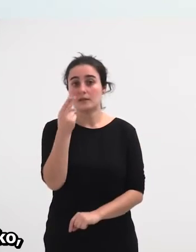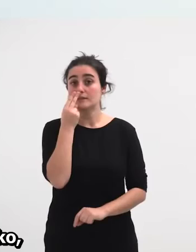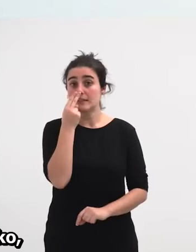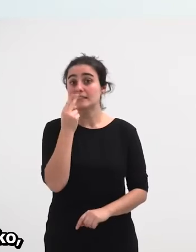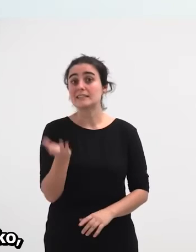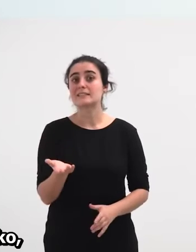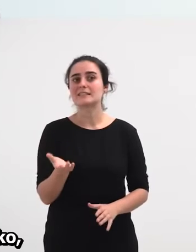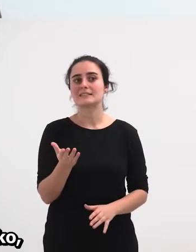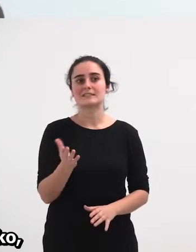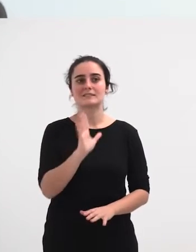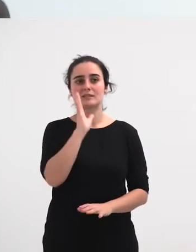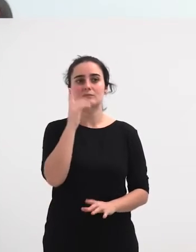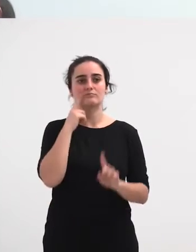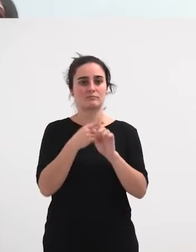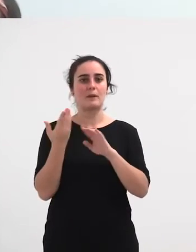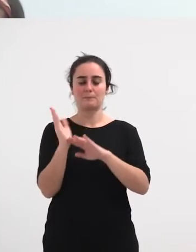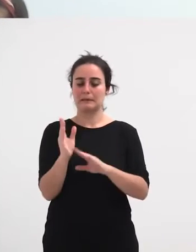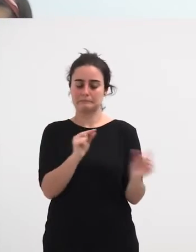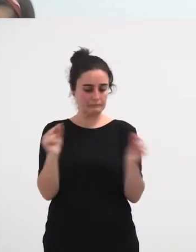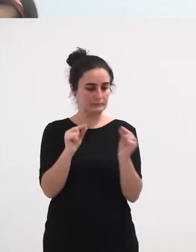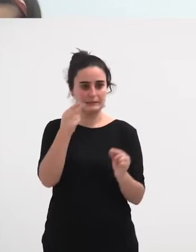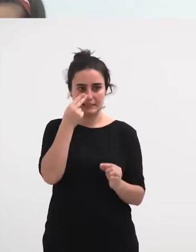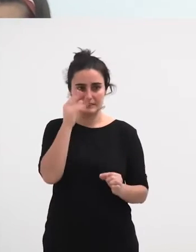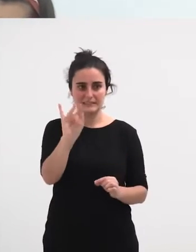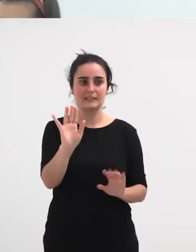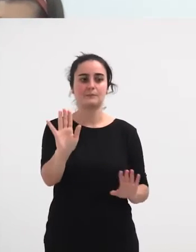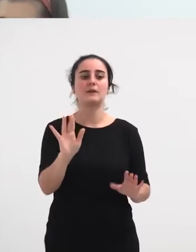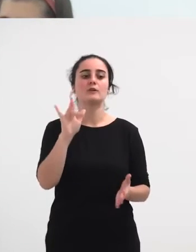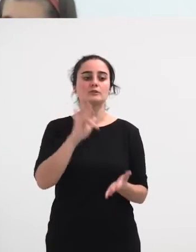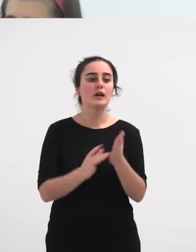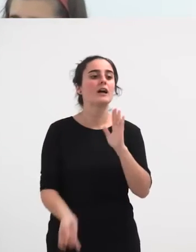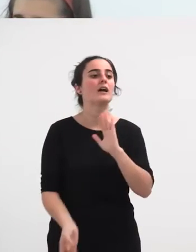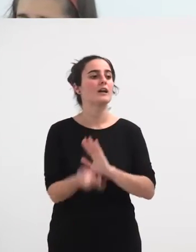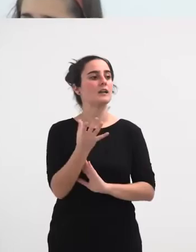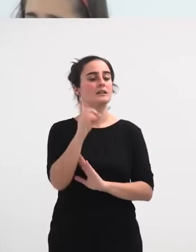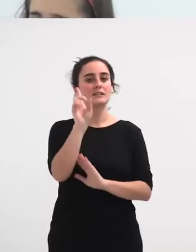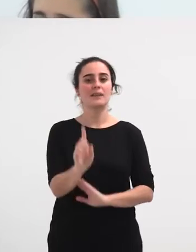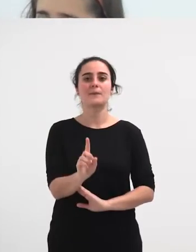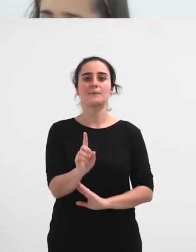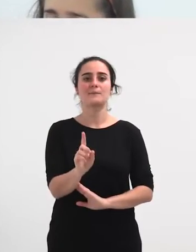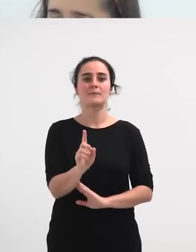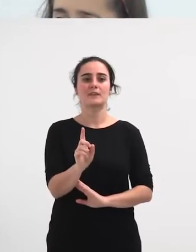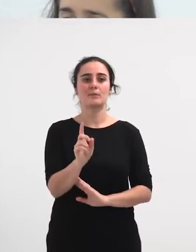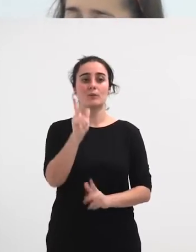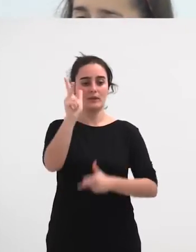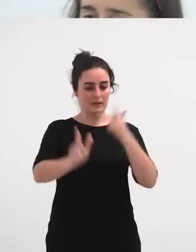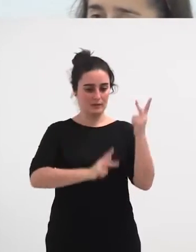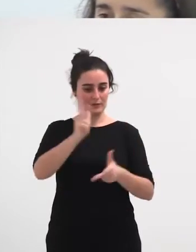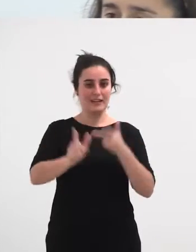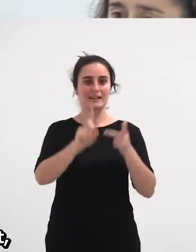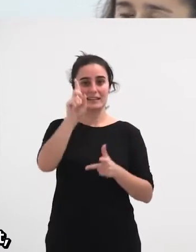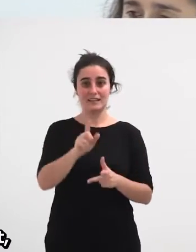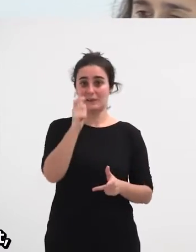planteatzeko, baina sortu zen, euskal herritik eta iruñetik,